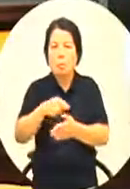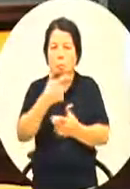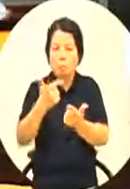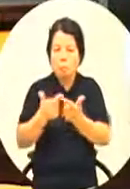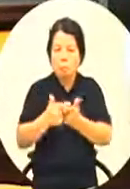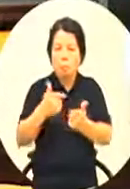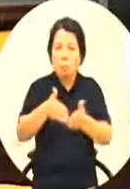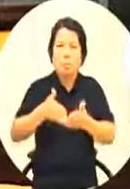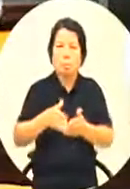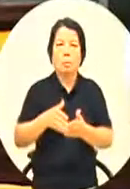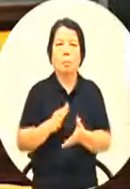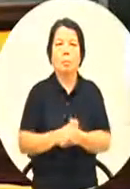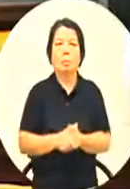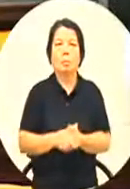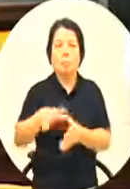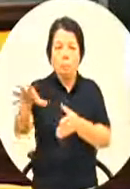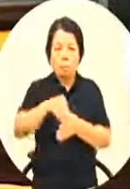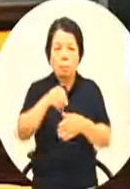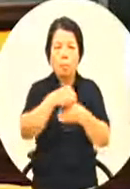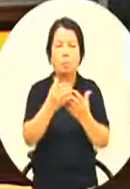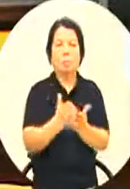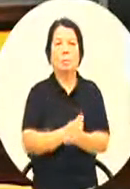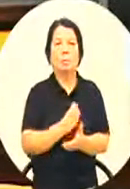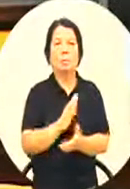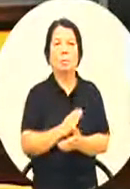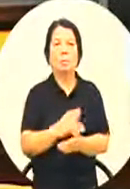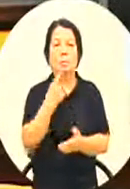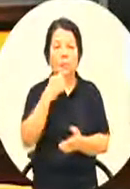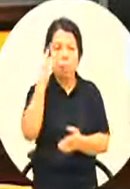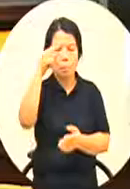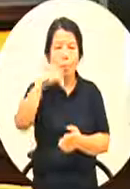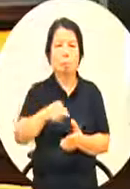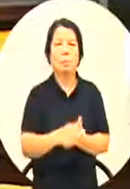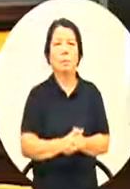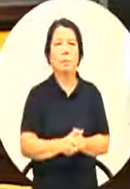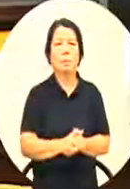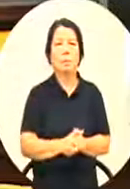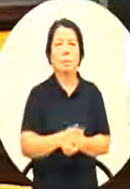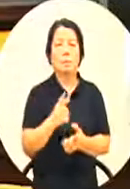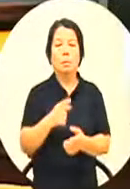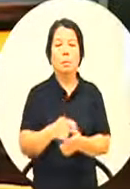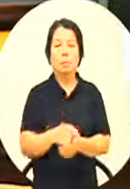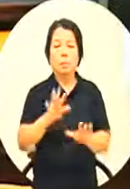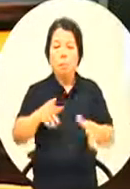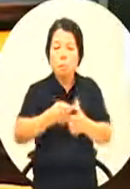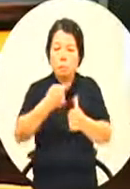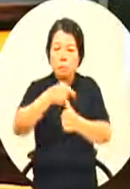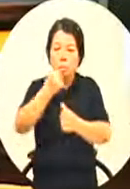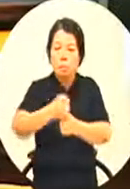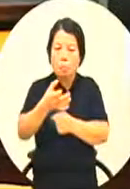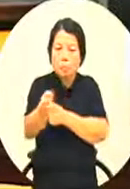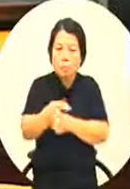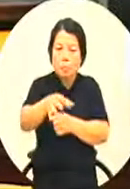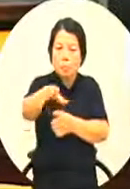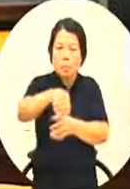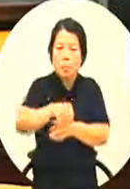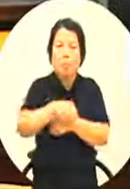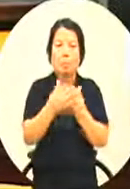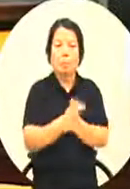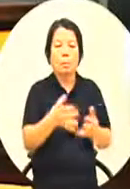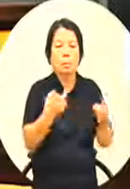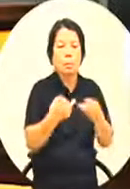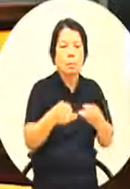现在可以符合我们的需求的先抓下来我是觉得这个先做能做的先做那你现在看到那成绩